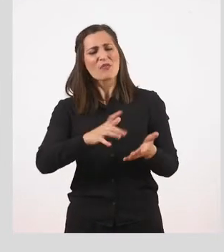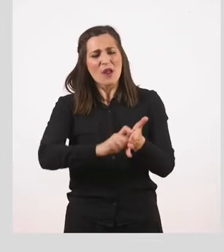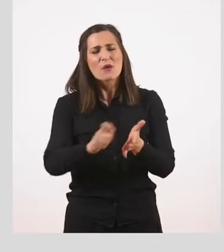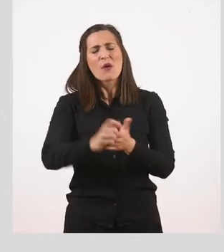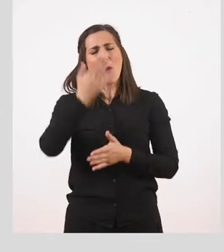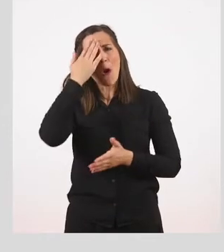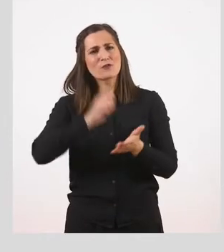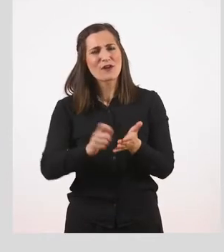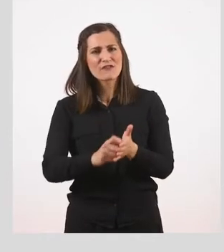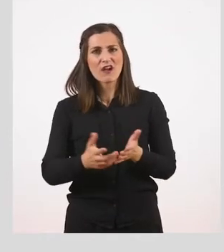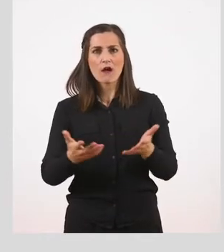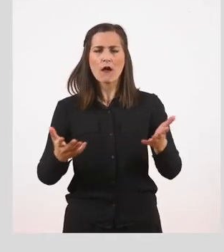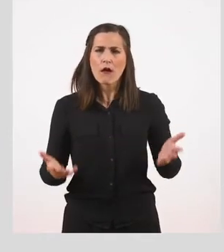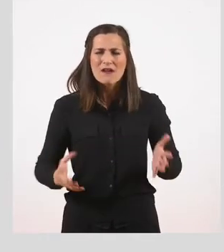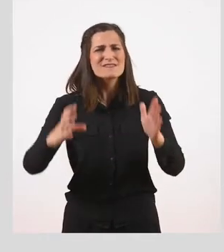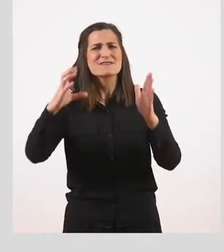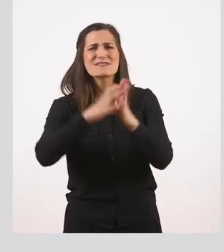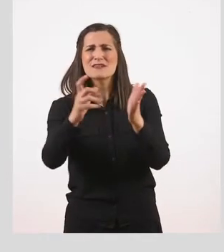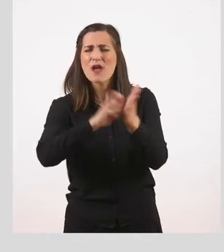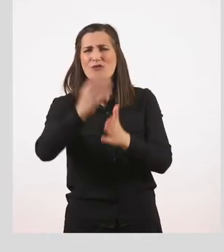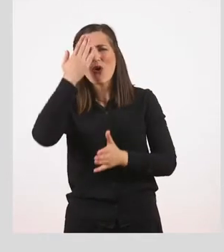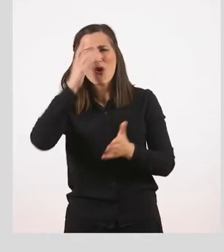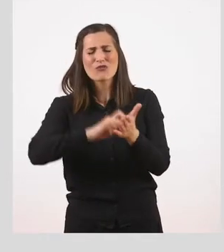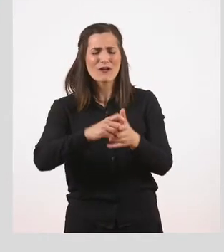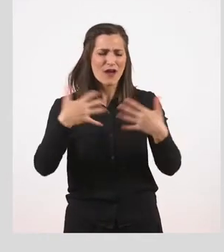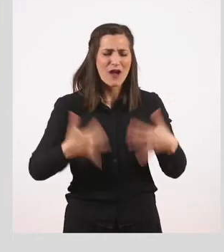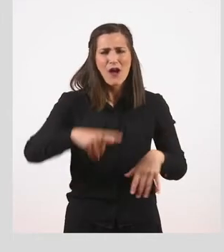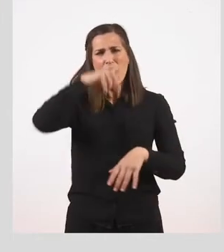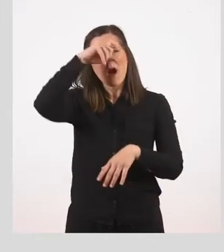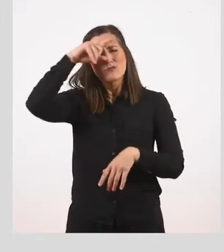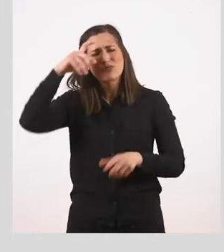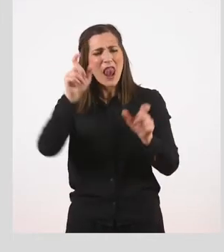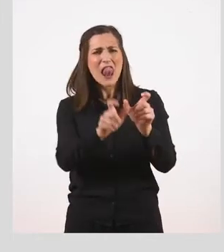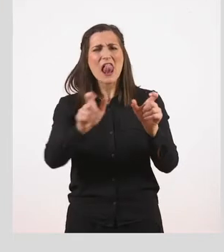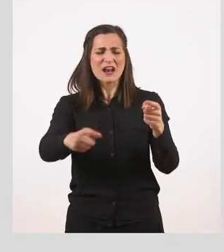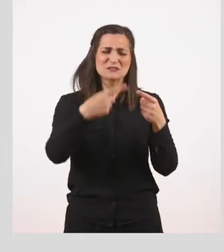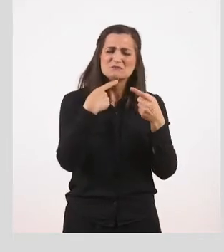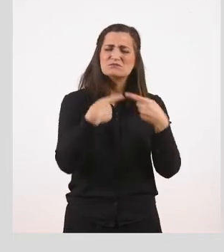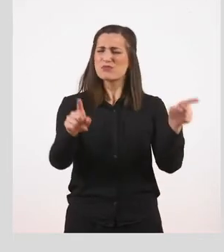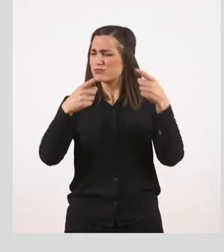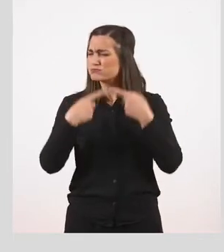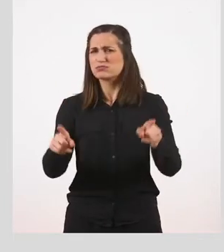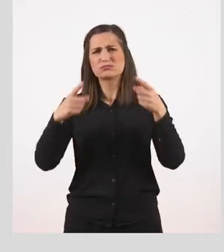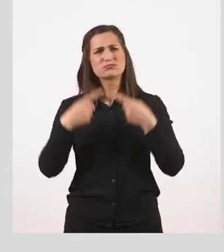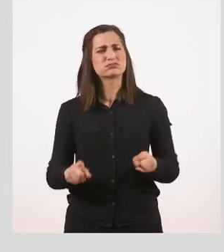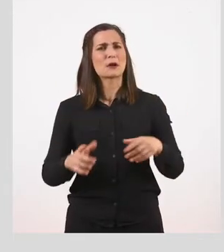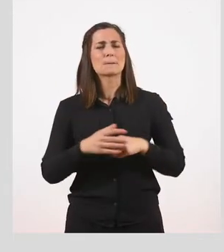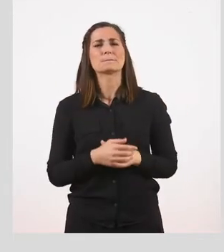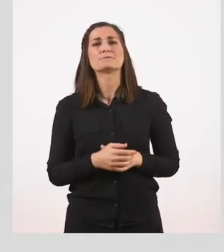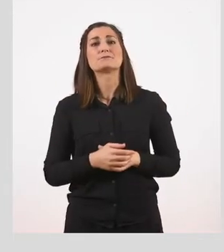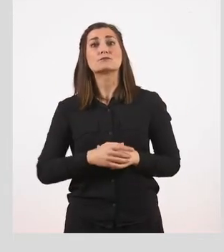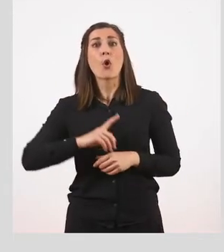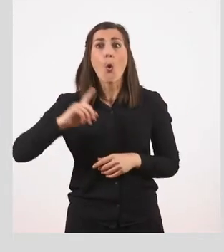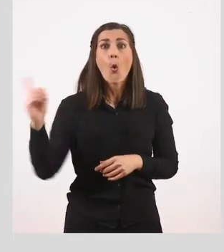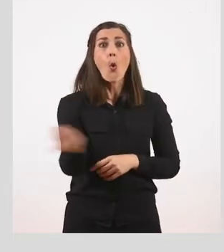Το κείμενο της ορθογραφίας ήταν τρομερά δύσκολο, με πολλές ασυνήθιστες λέξεις. Κάναμε